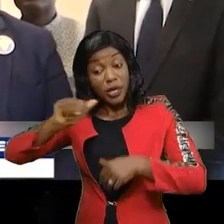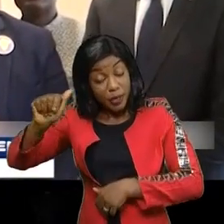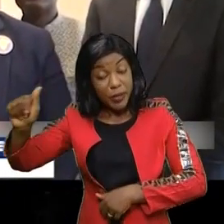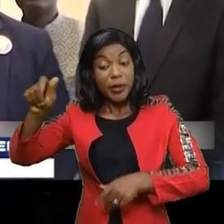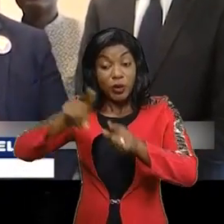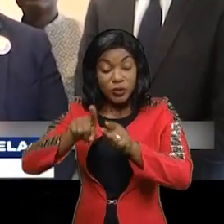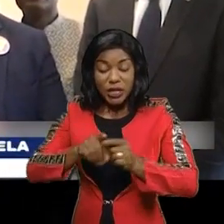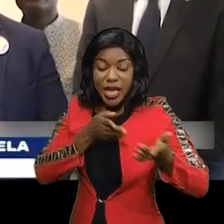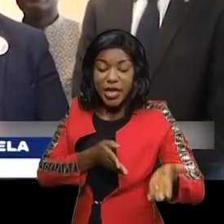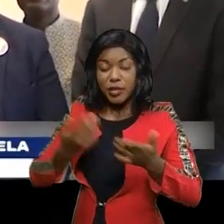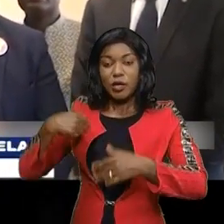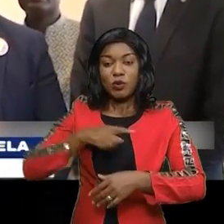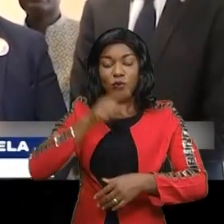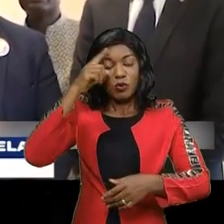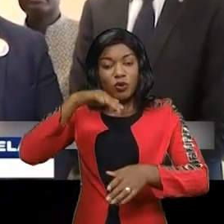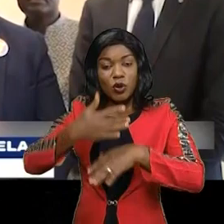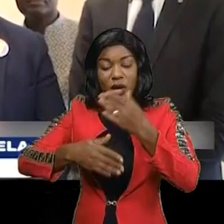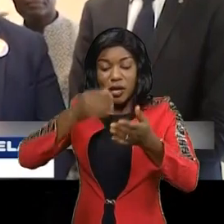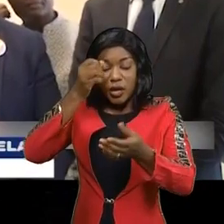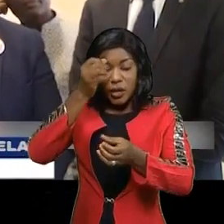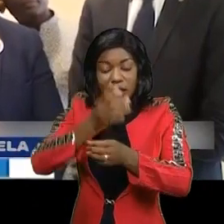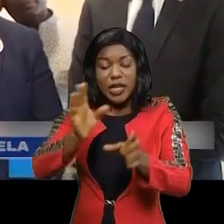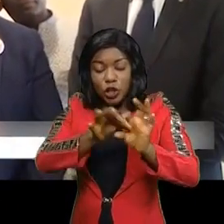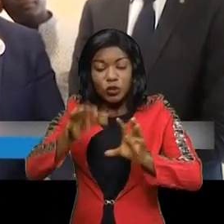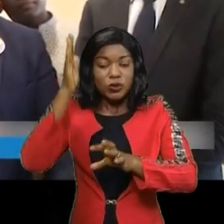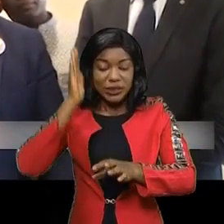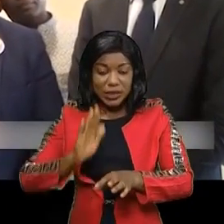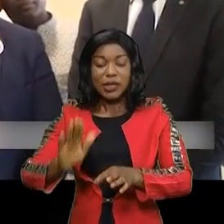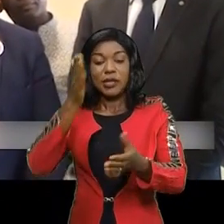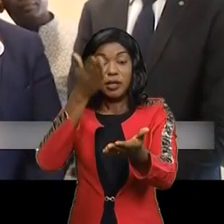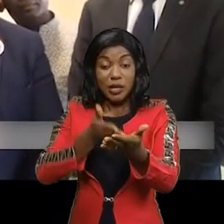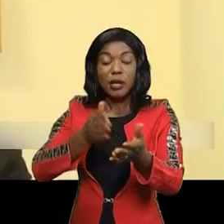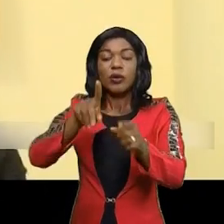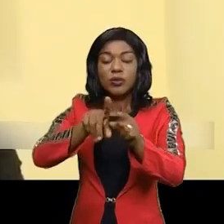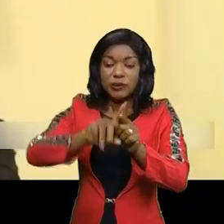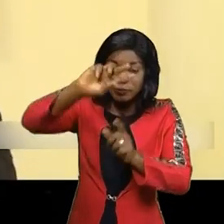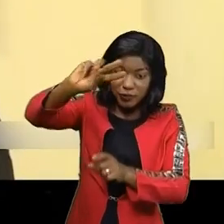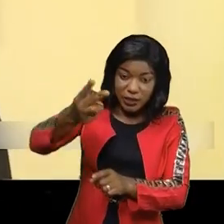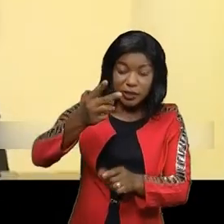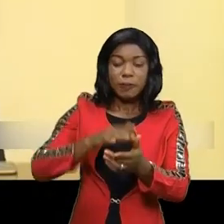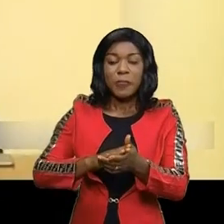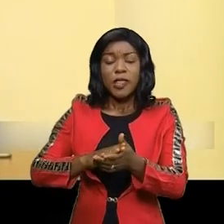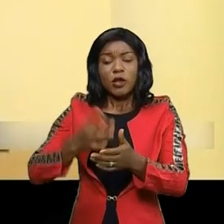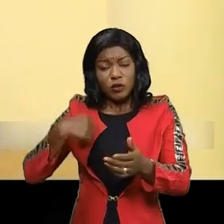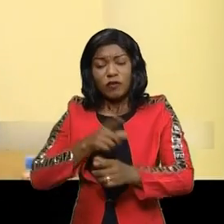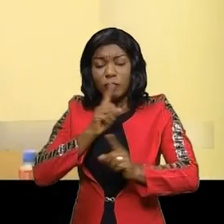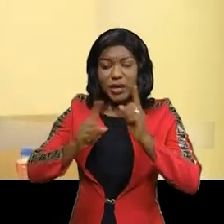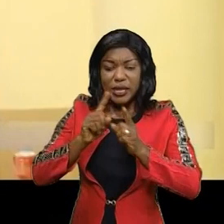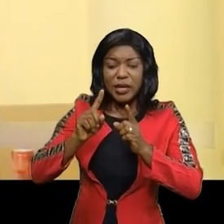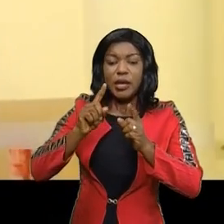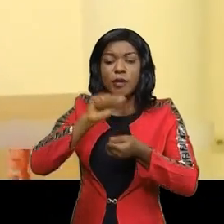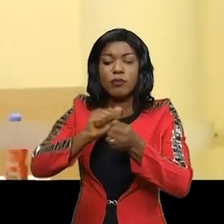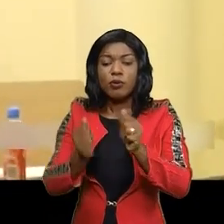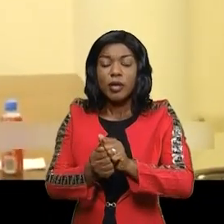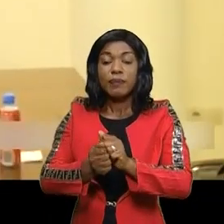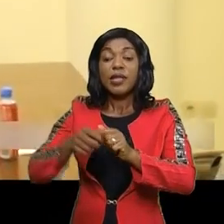puissent nous aider à matérialiser cet Union sacrée-là. Ça, c'était le premier problème. Le deuxième, c'est la marche de la province puisque nous sommes les élus de la province. Nous